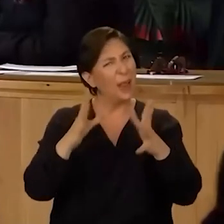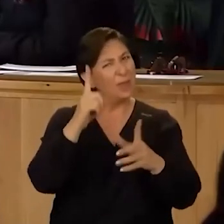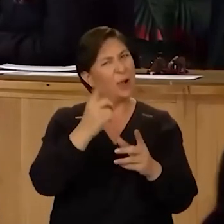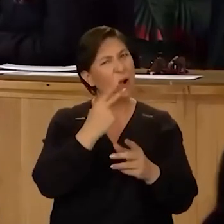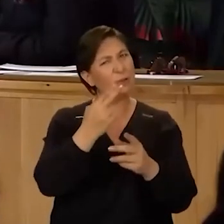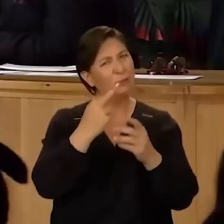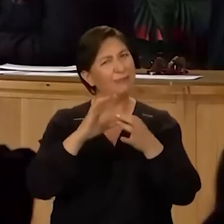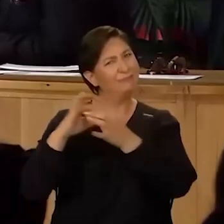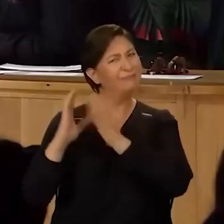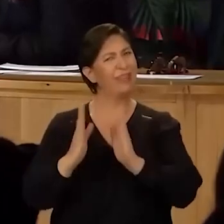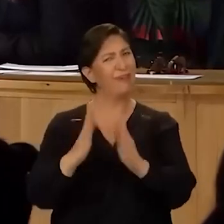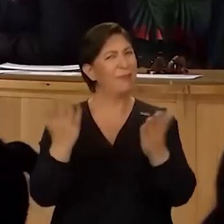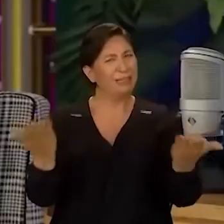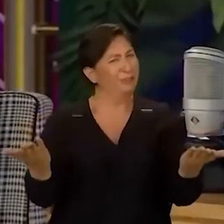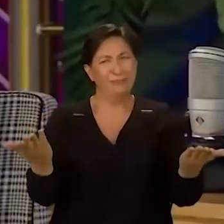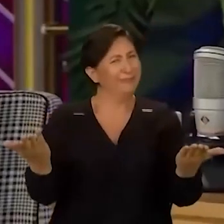konuşma ilerliyor.